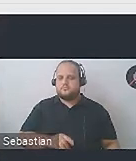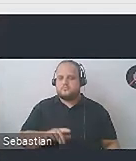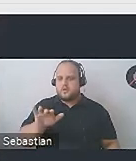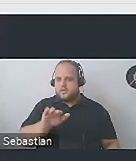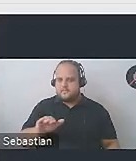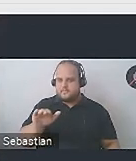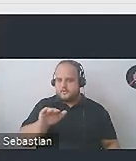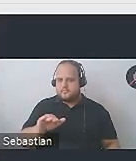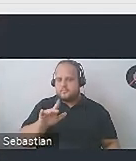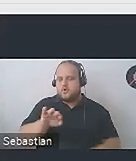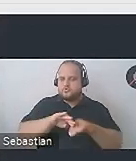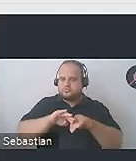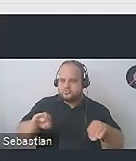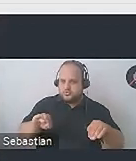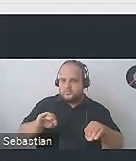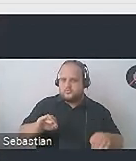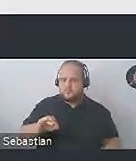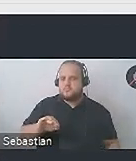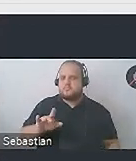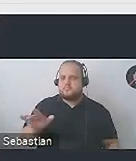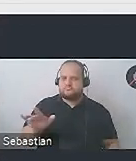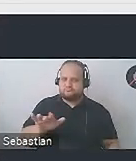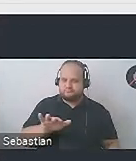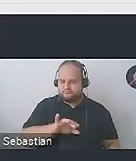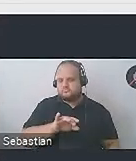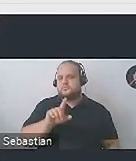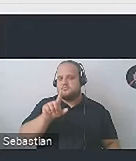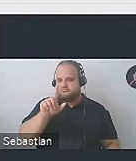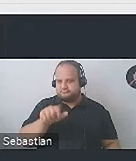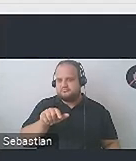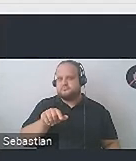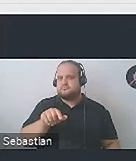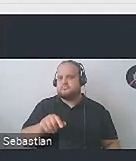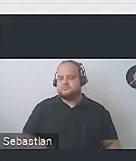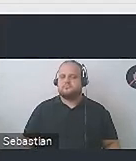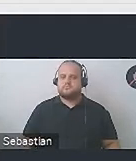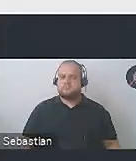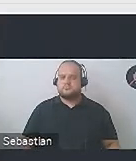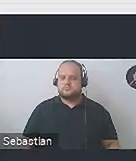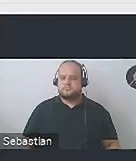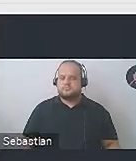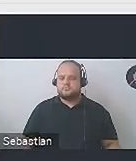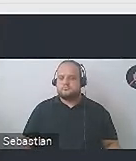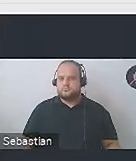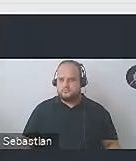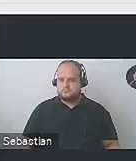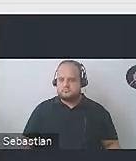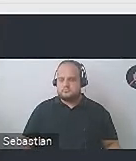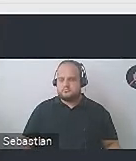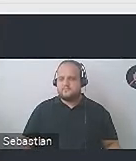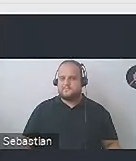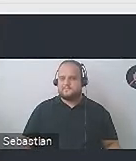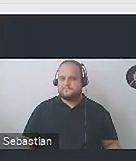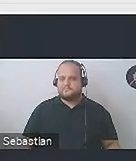oddzielny mechanizm najeżdżania i kliknięcie nie powoduje jakby przesunięcia kursora i